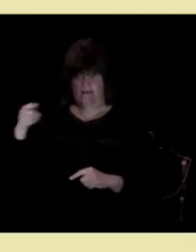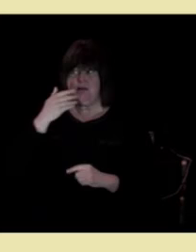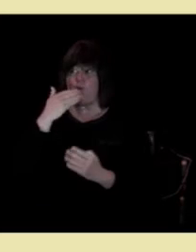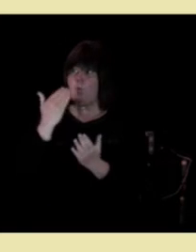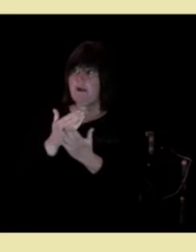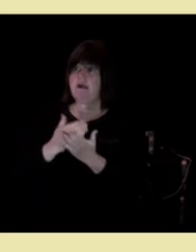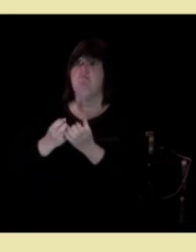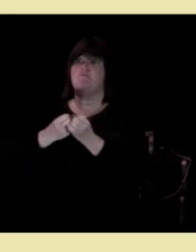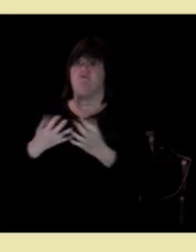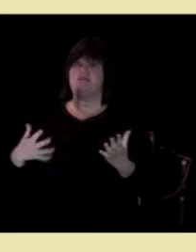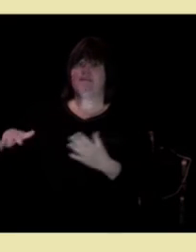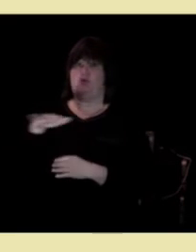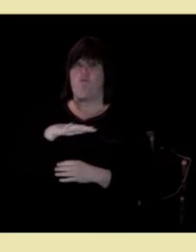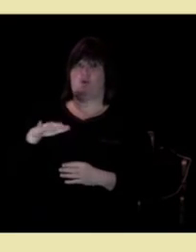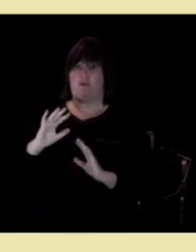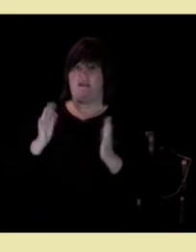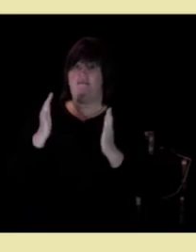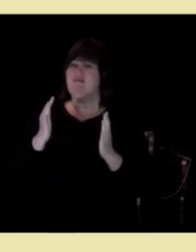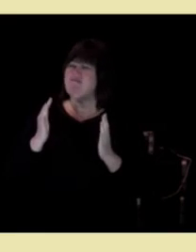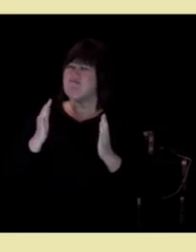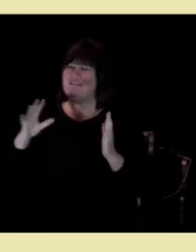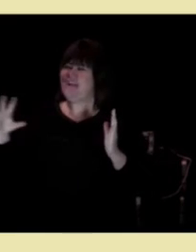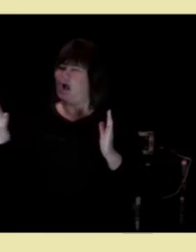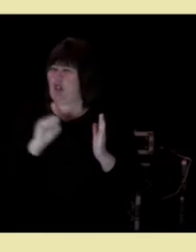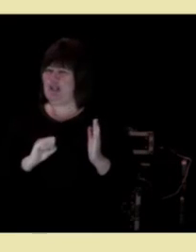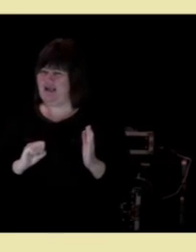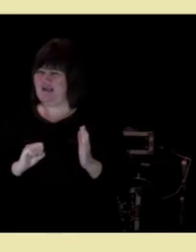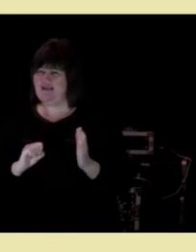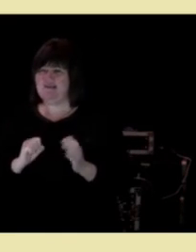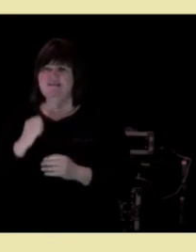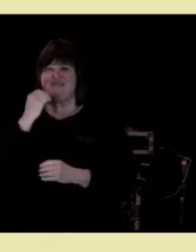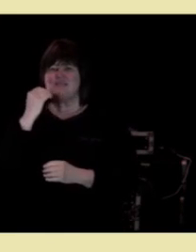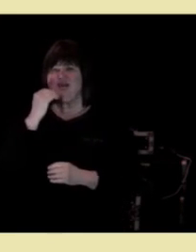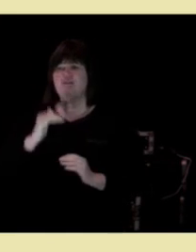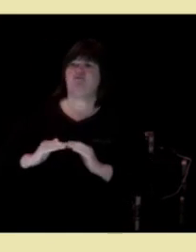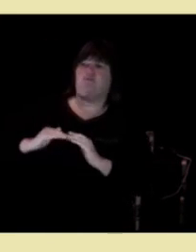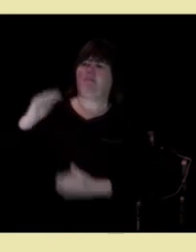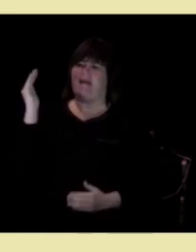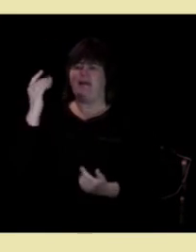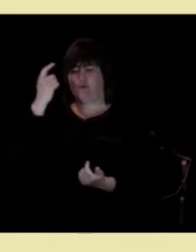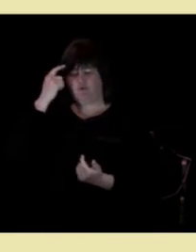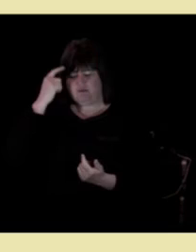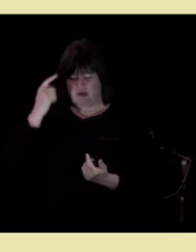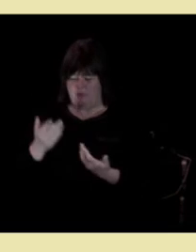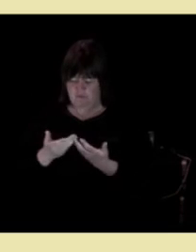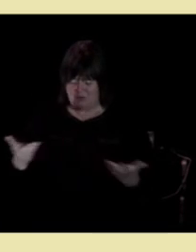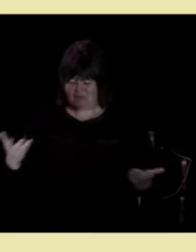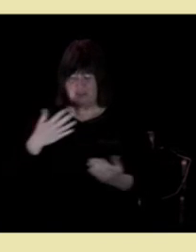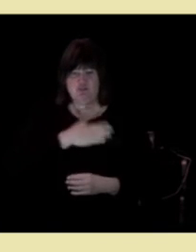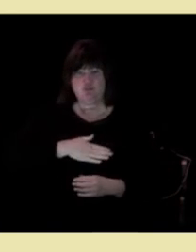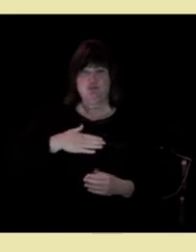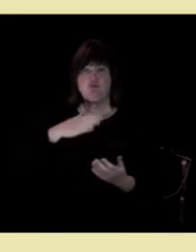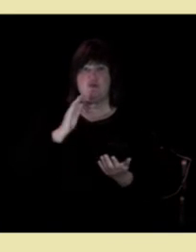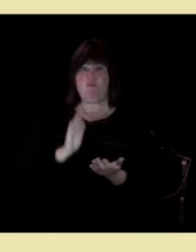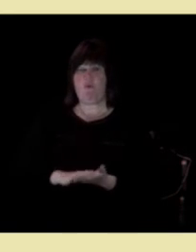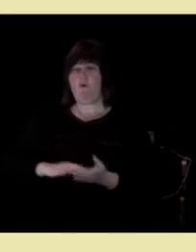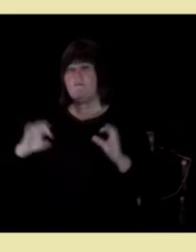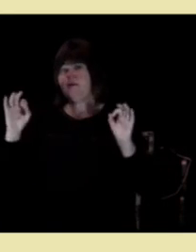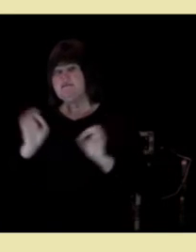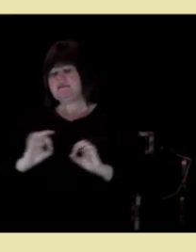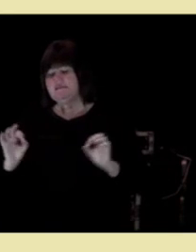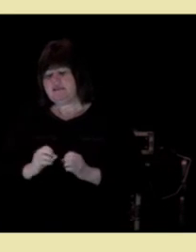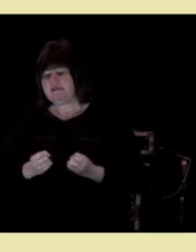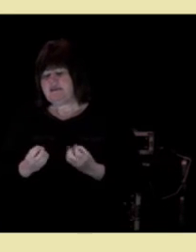men ikke på alle. Vi får stadig mer kunnskap som viser at sykdom og medisiner gir ulike